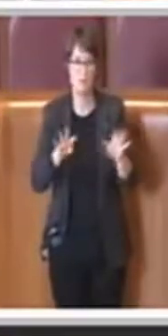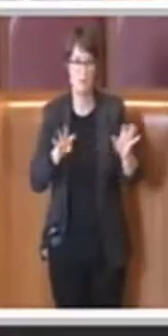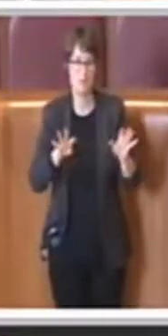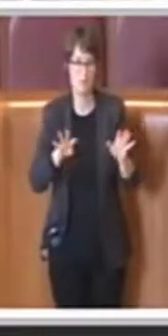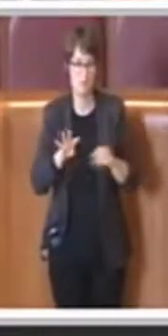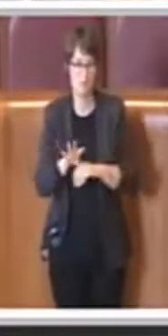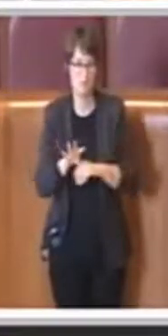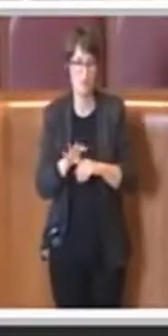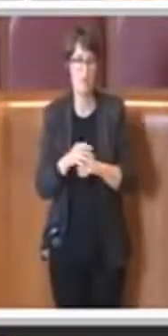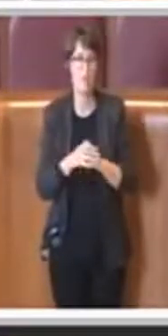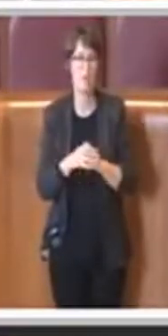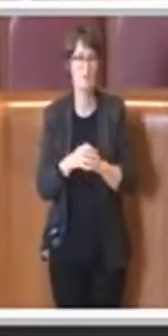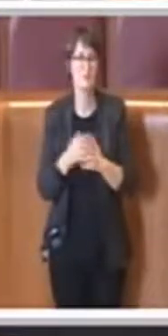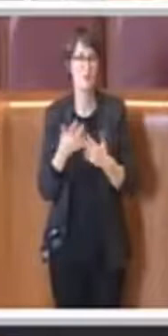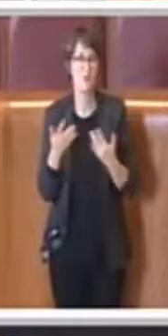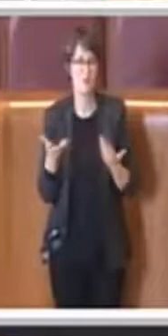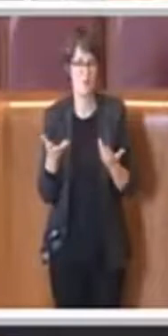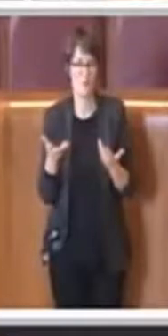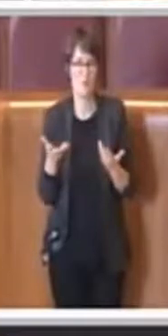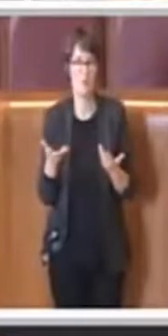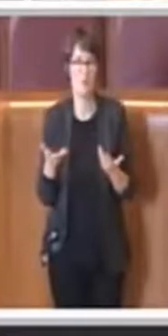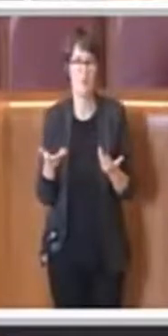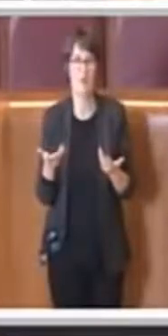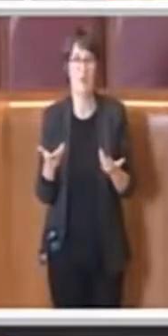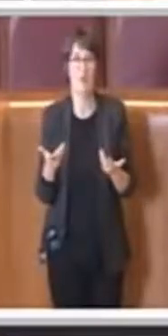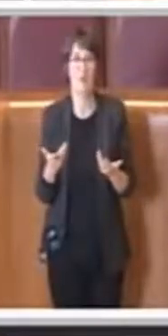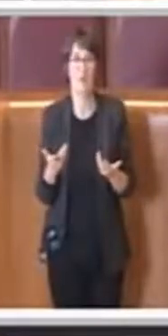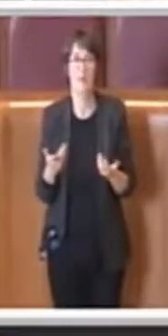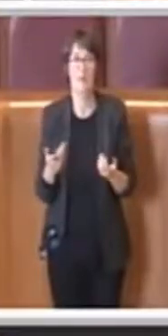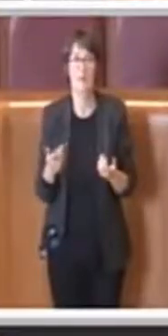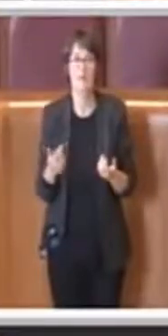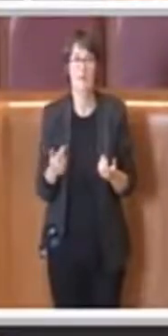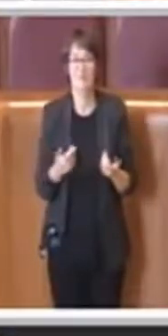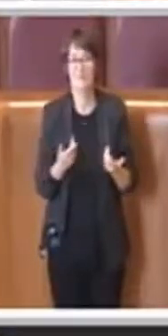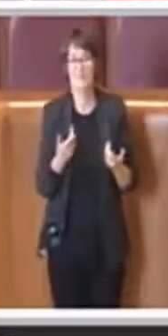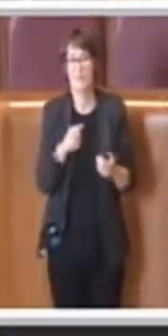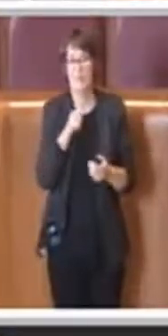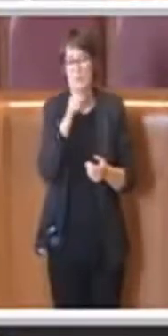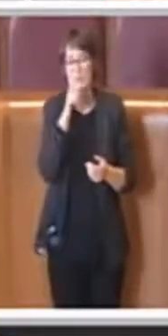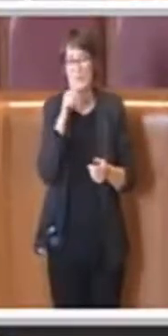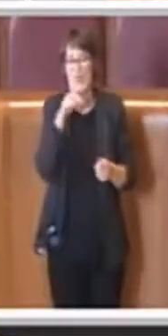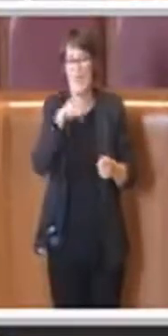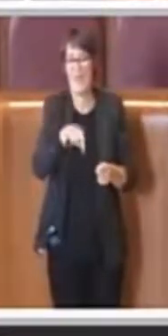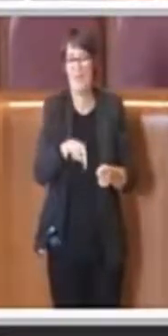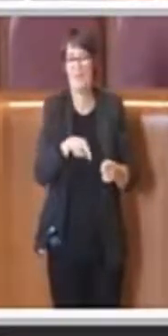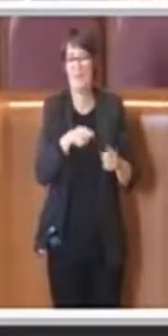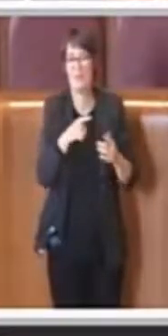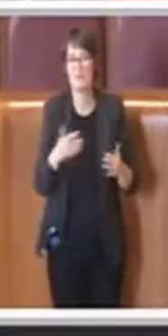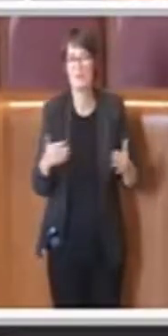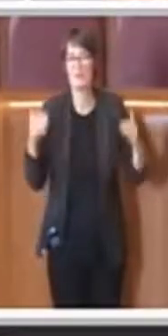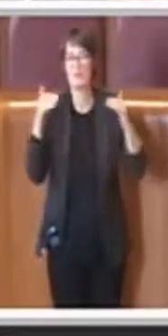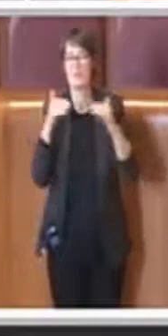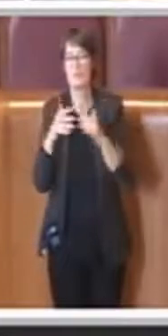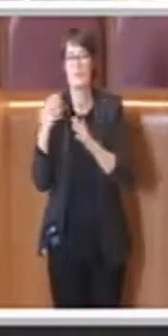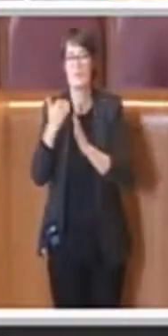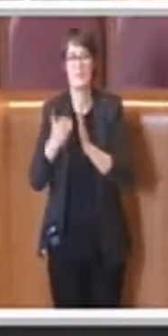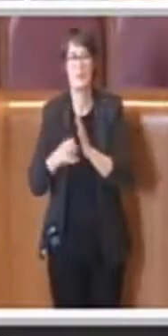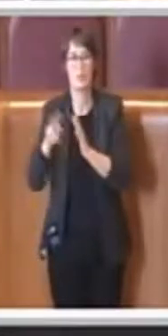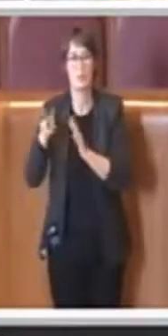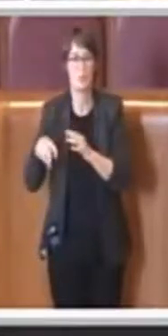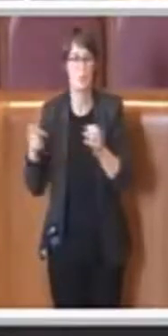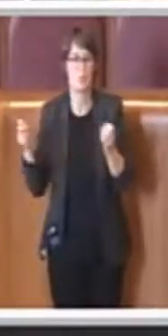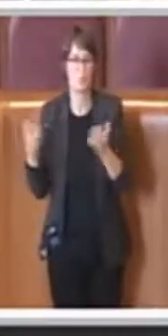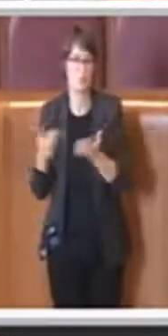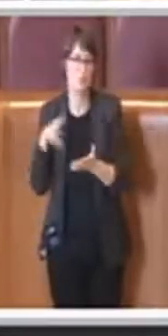allinearla la riforma dello Statuto del 2018 che abbiamo approvato e con questa modifica